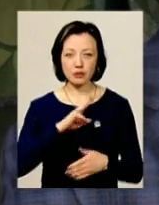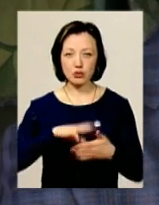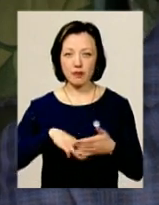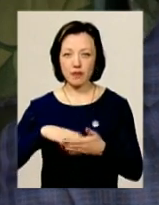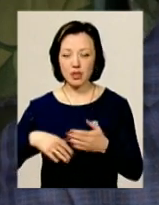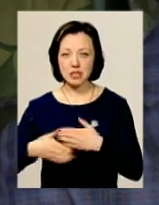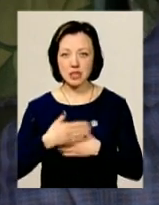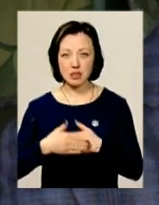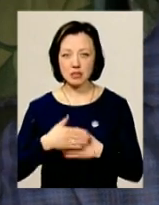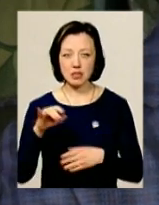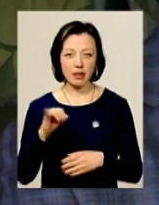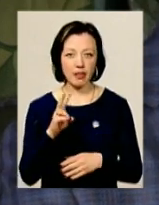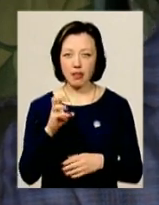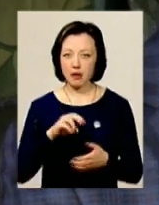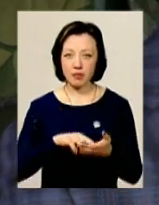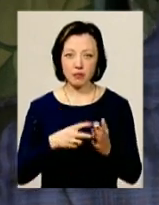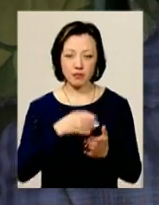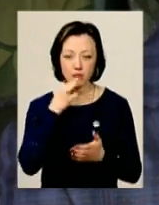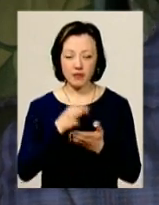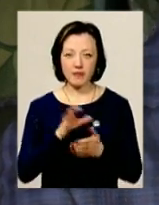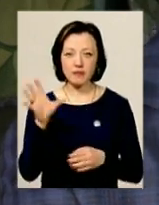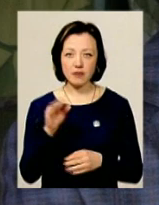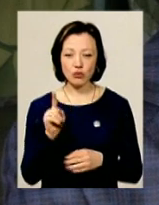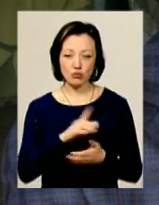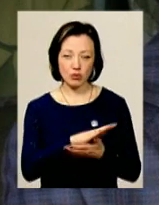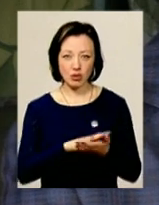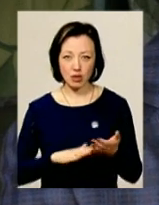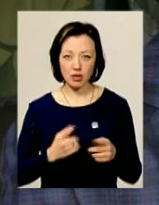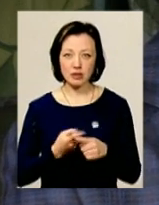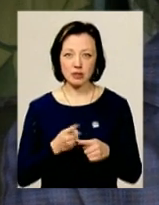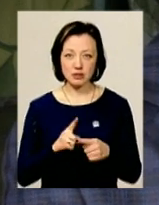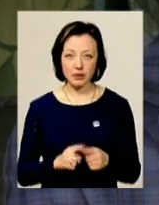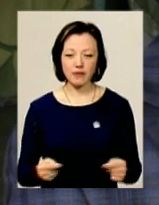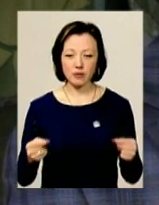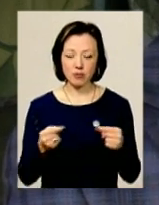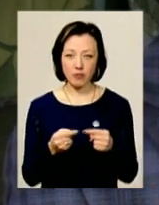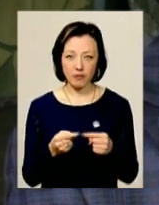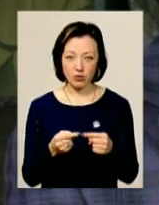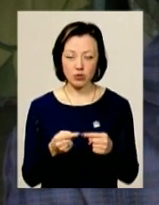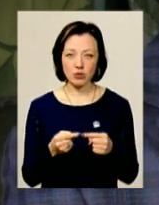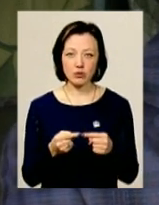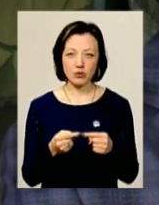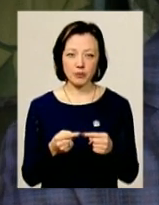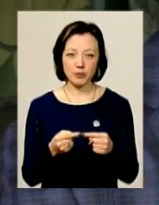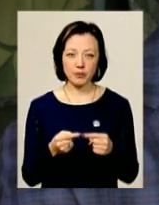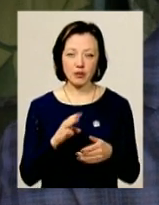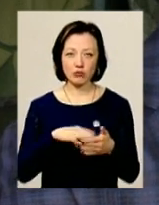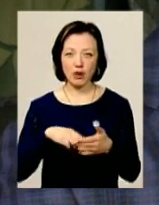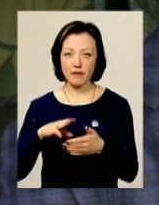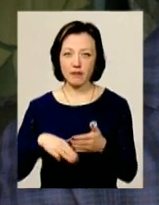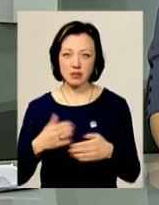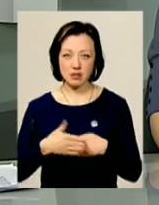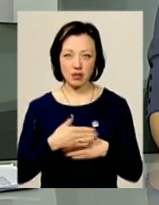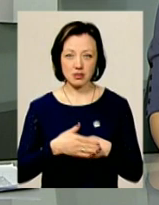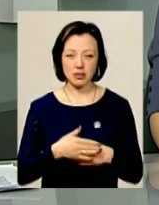санкцій та не передбачено відмін відповідальності. Все, що вже далі, то, відповідно, йдуть вже штрафні санкції.